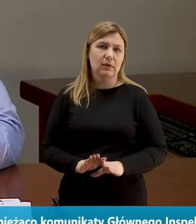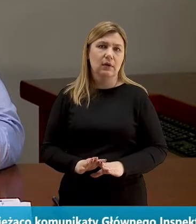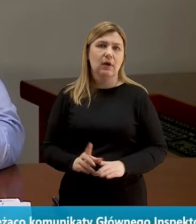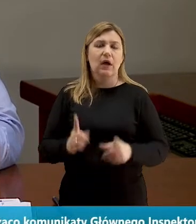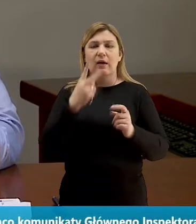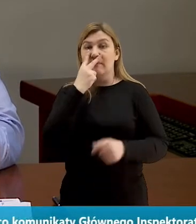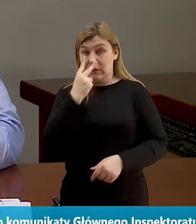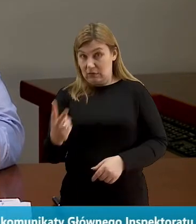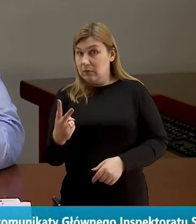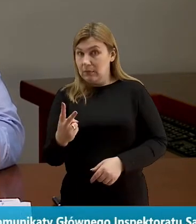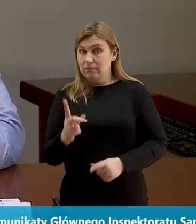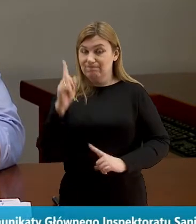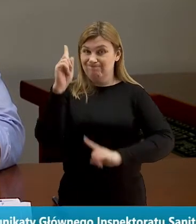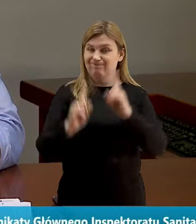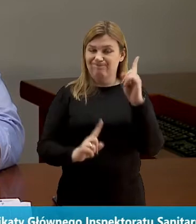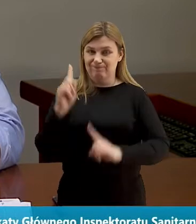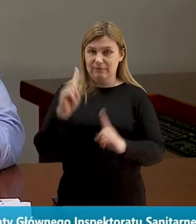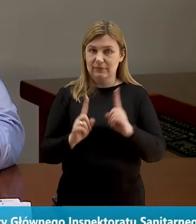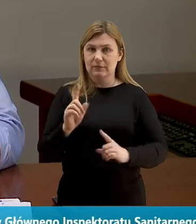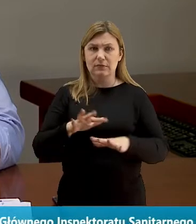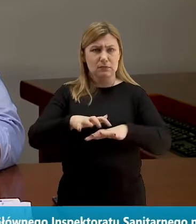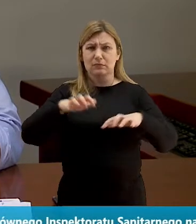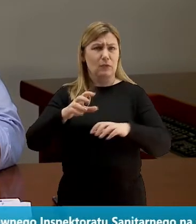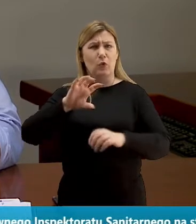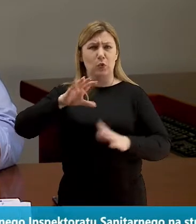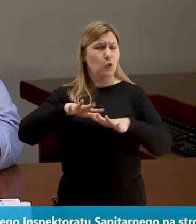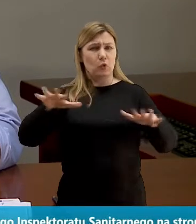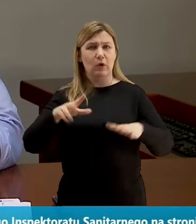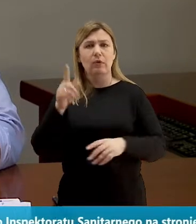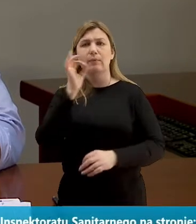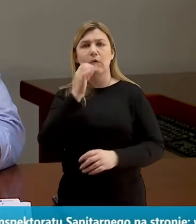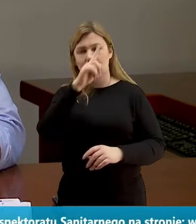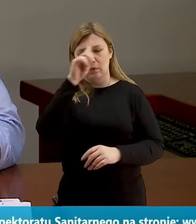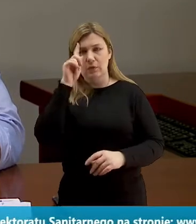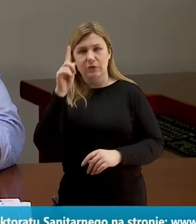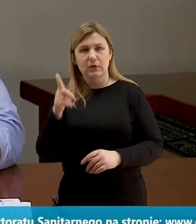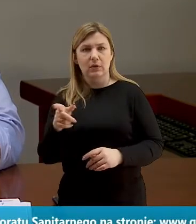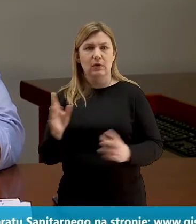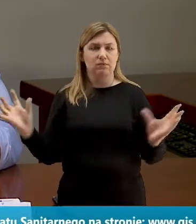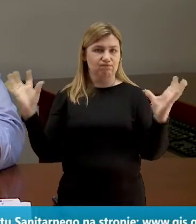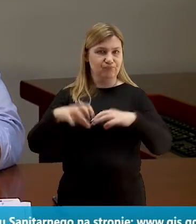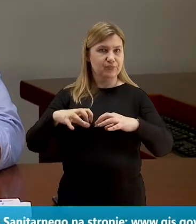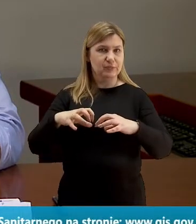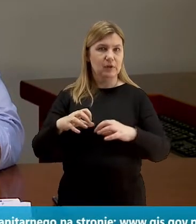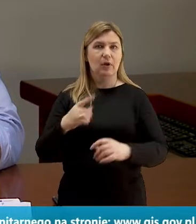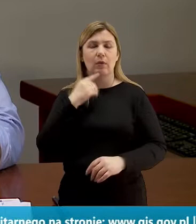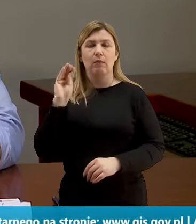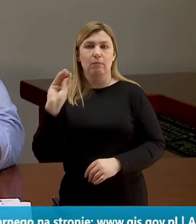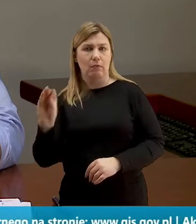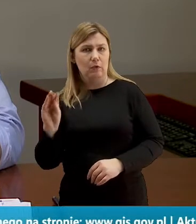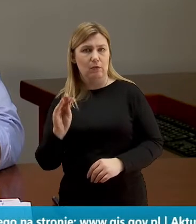Zauważamy sporadyczne przypadki, nie jest to masowe, że młodzi ludzie gdzieś tam się gromadzą, więc zwracamy na to uwagę,